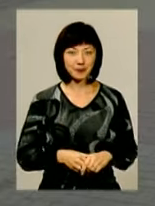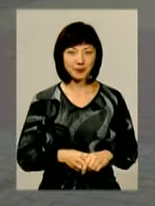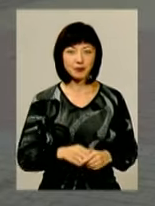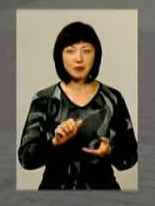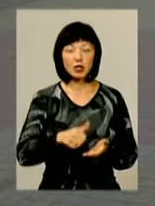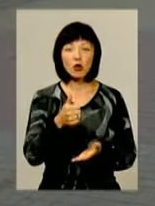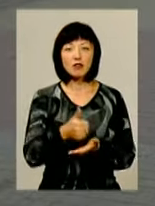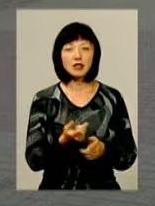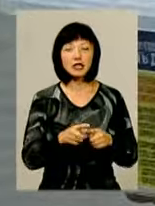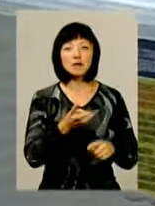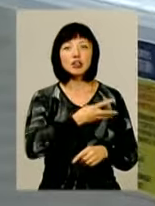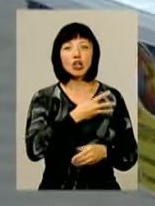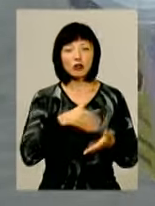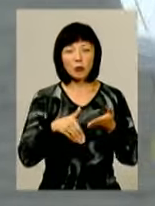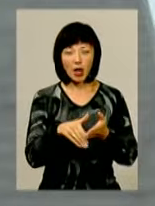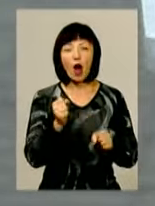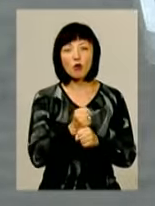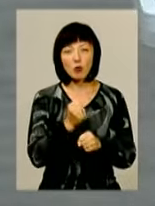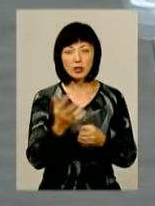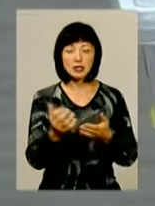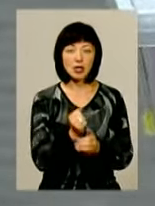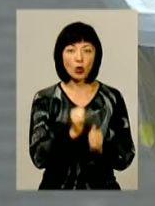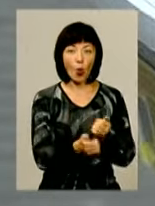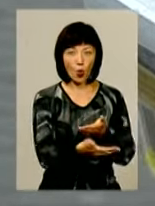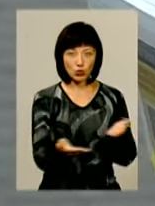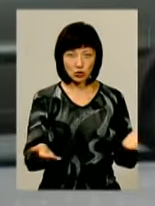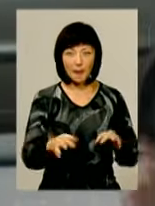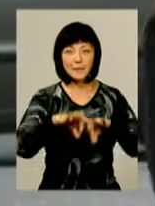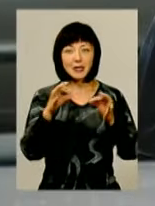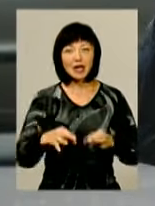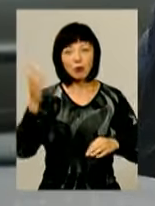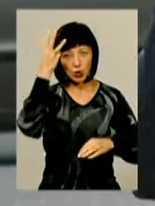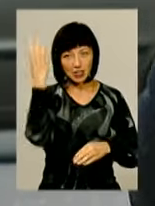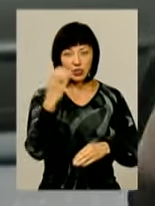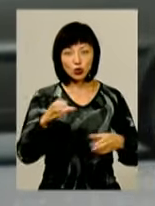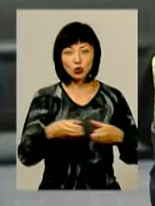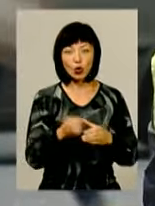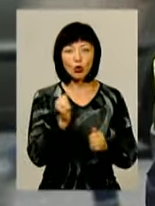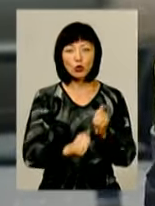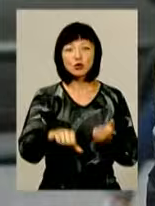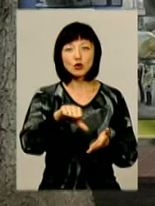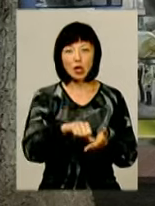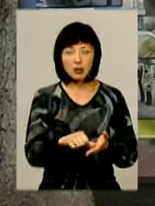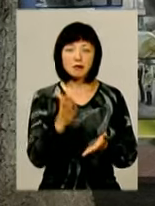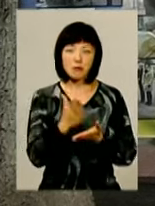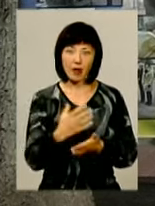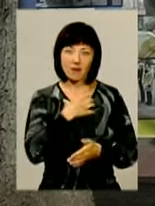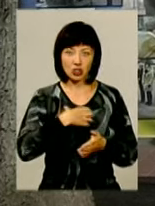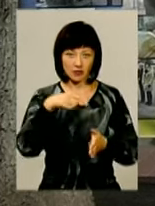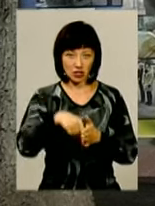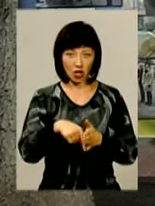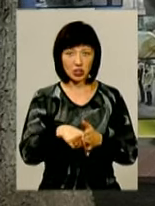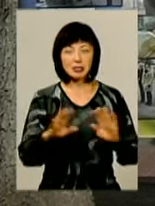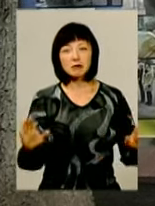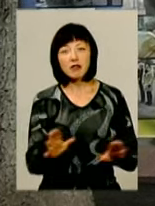Головне – бажання допомогти, а робота знайдеться для кожного. От і у мистецькій подільській сотні кожен її учасник відіграє свою важливу роль.